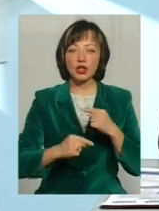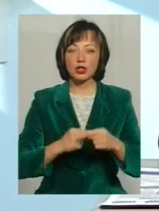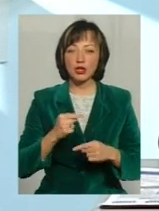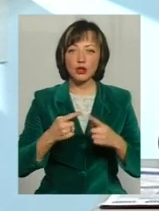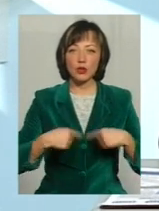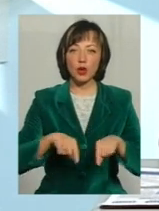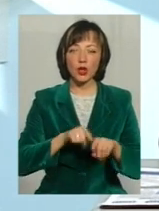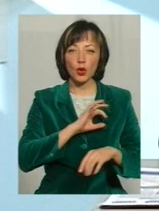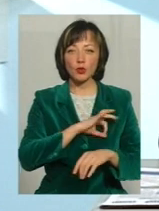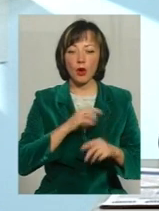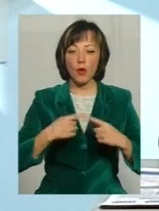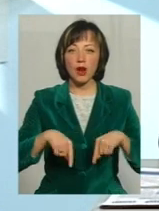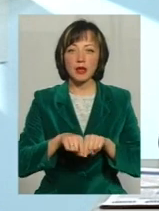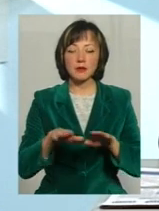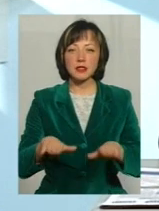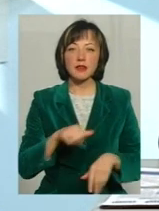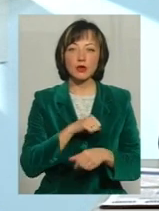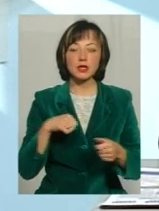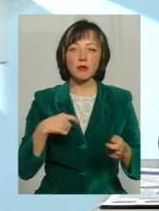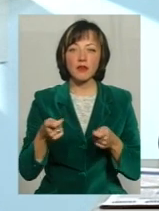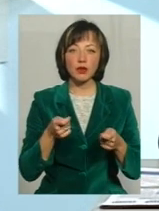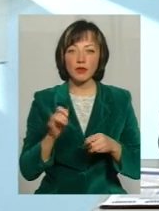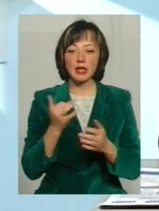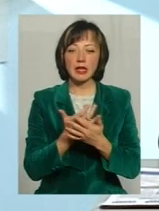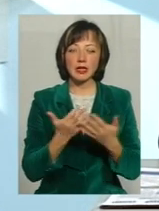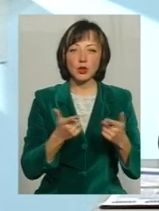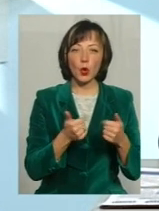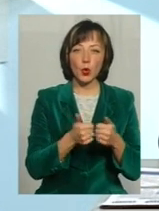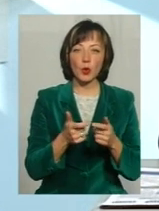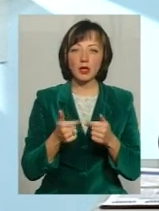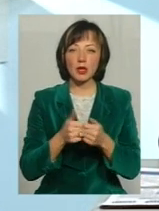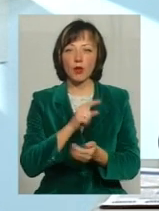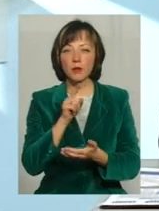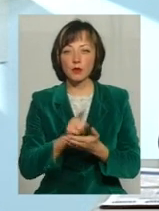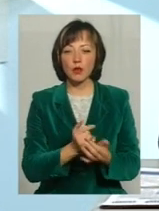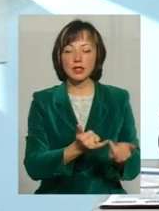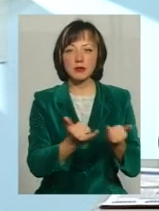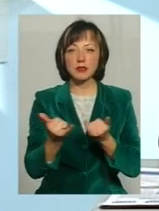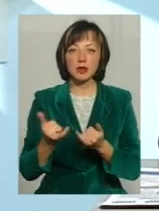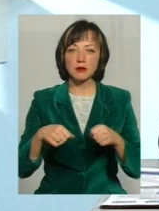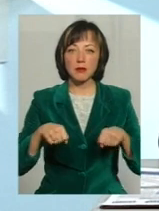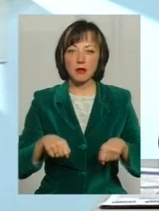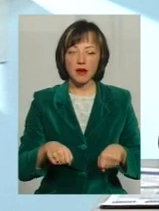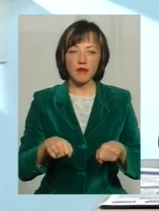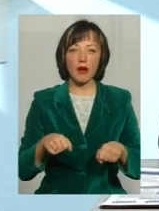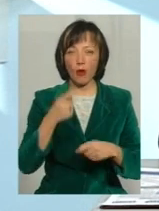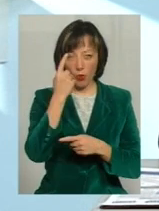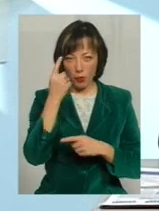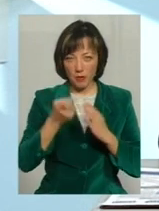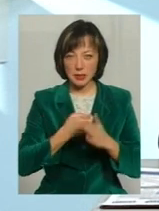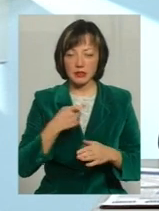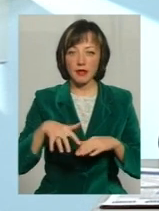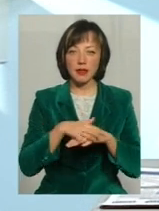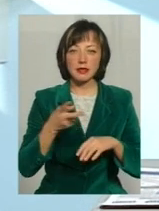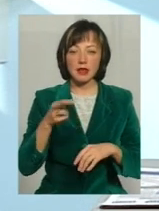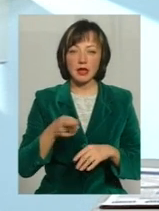юстиції, органи місцевого самоврядування, через різні гуртки має бути обов'язково забезпечена права бізнесного населення І